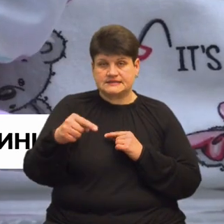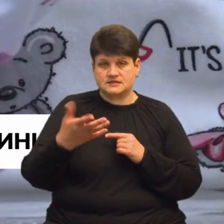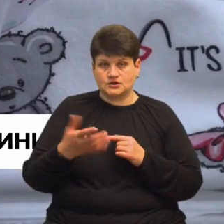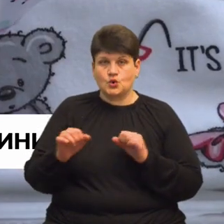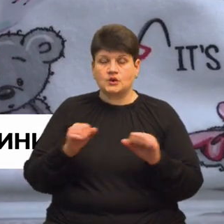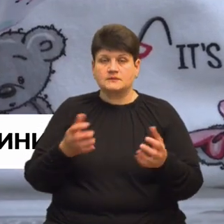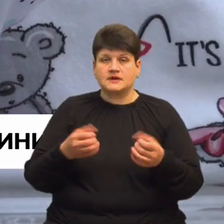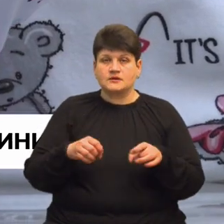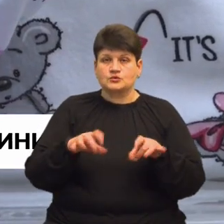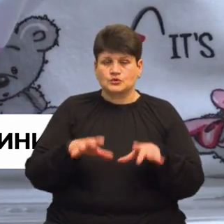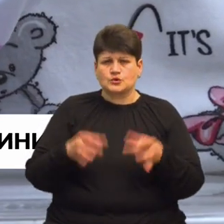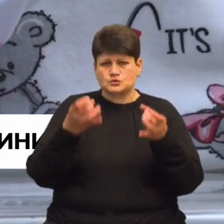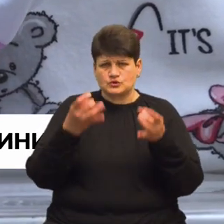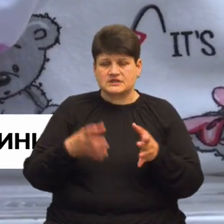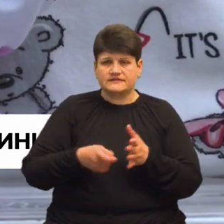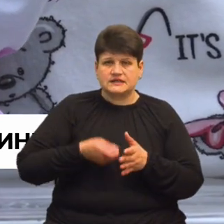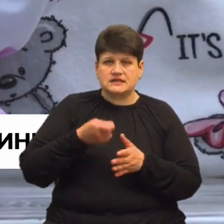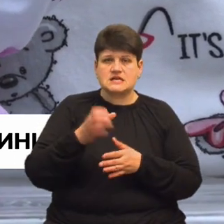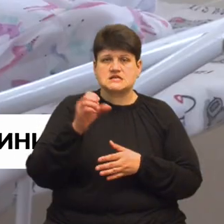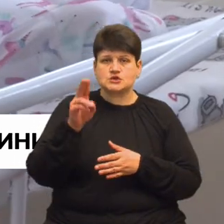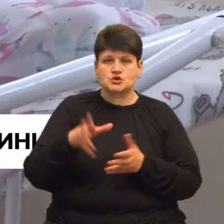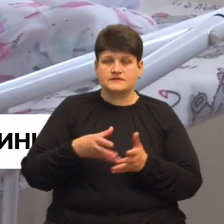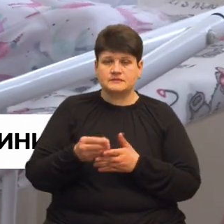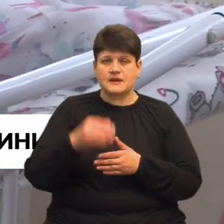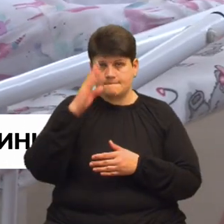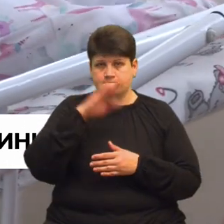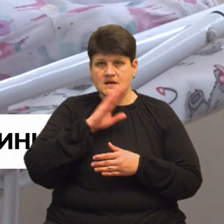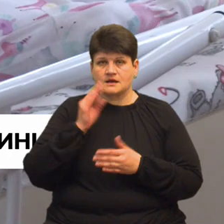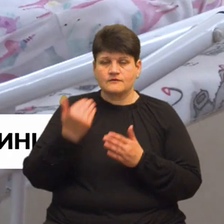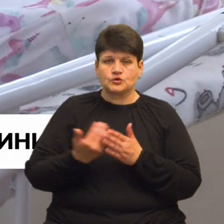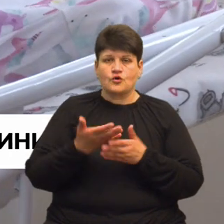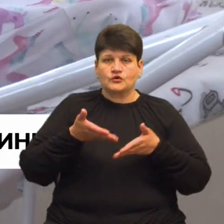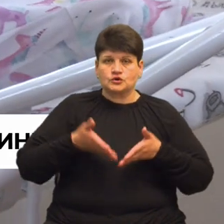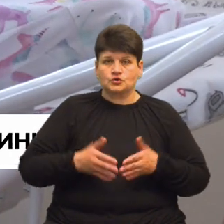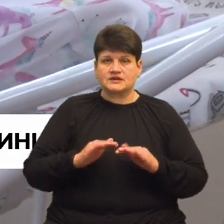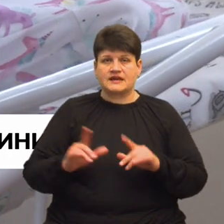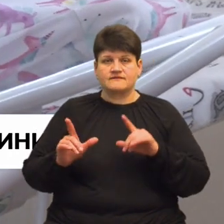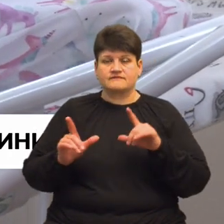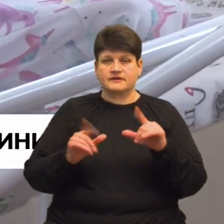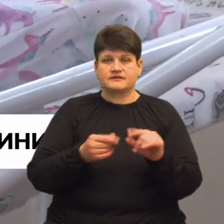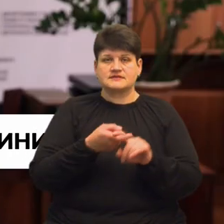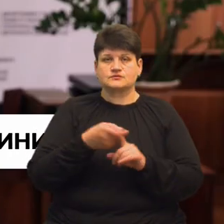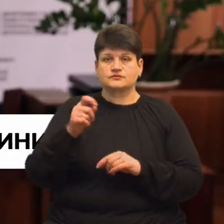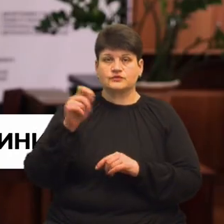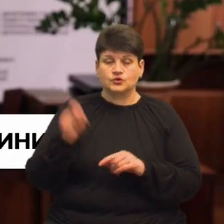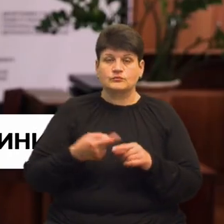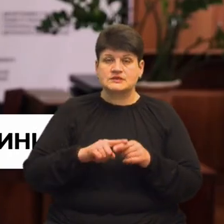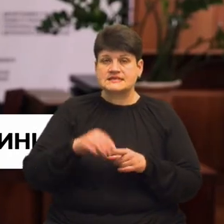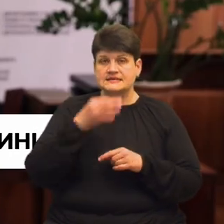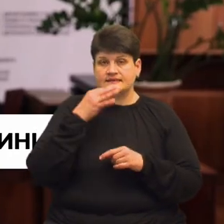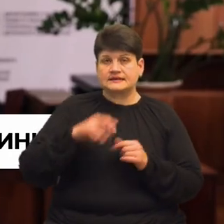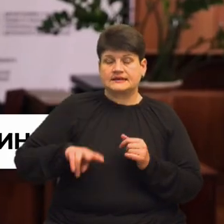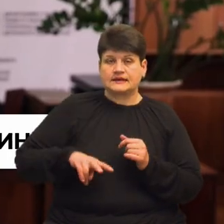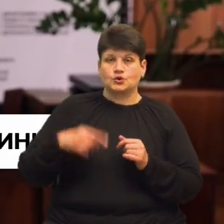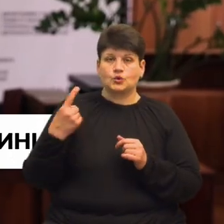постанову, якою спростив надання соцвиплати батькам новонароджених дітей, які виїхали за межі України через війну. Про це повідомила директорка обласного